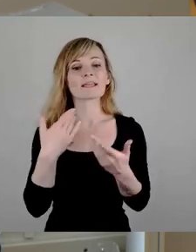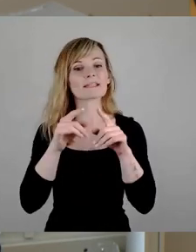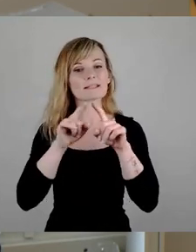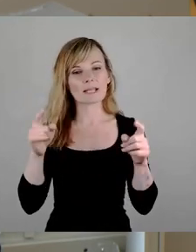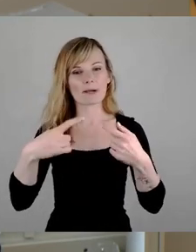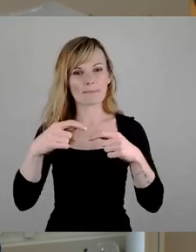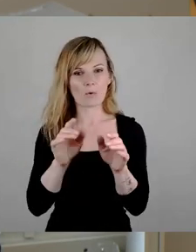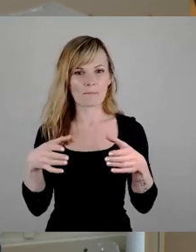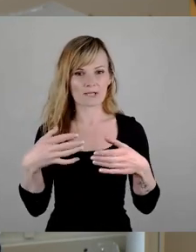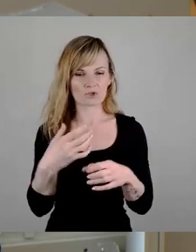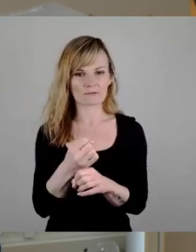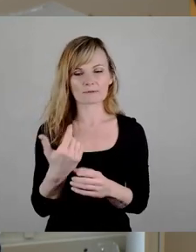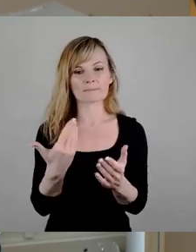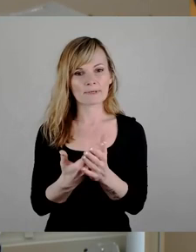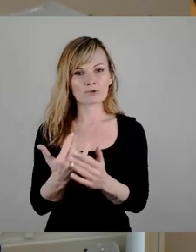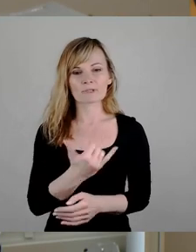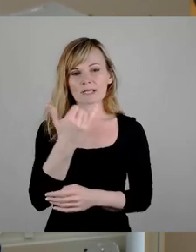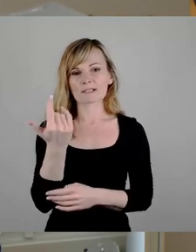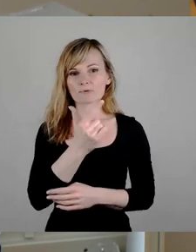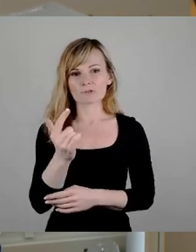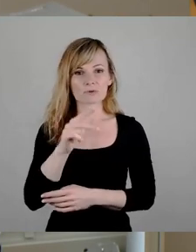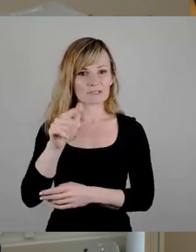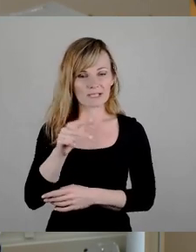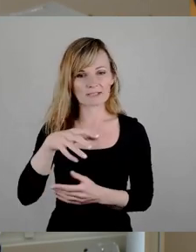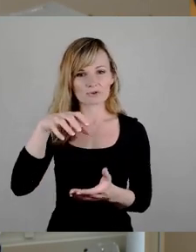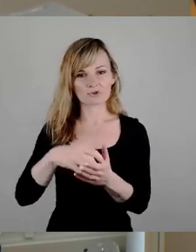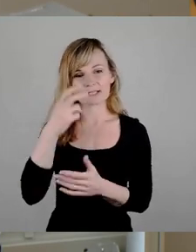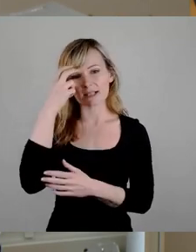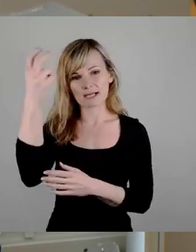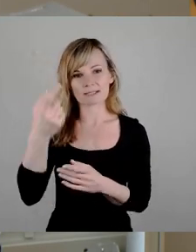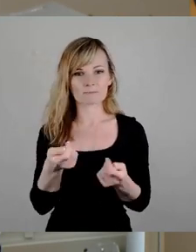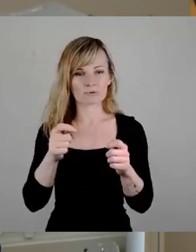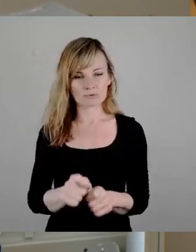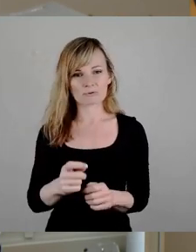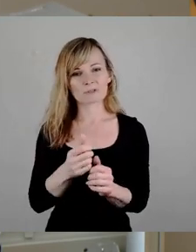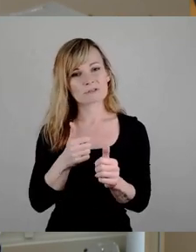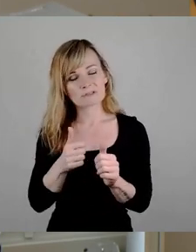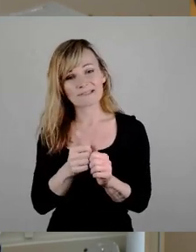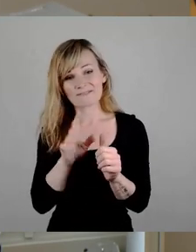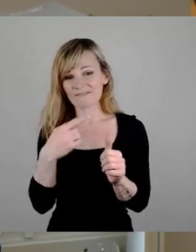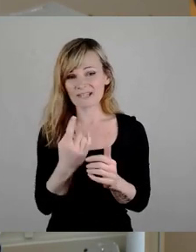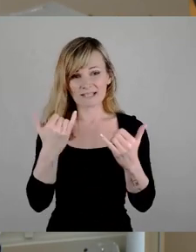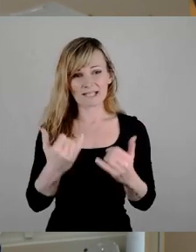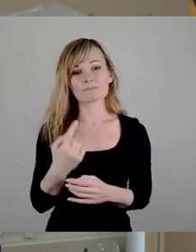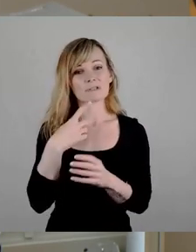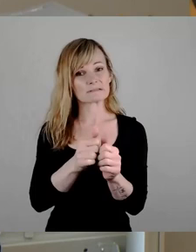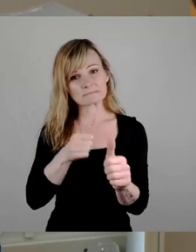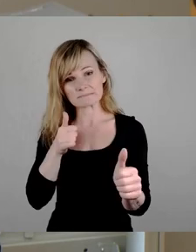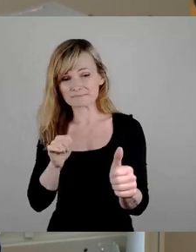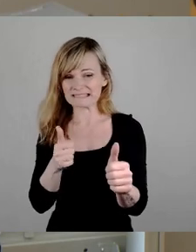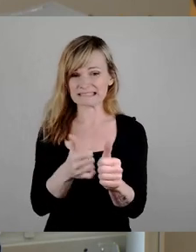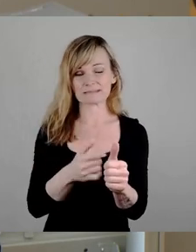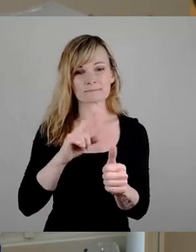2013 einen Stadtratsbeschluss. Wir haben einen riesigen Nachholbedarf in Dresden. Und dafür brauchen wir aber eben auch kommunale Flächen, um da tatsächlich